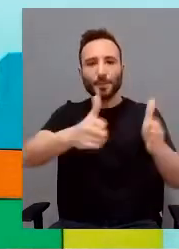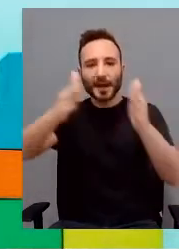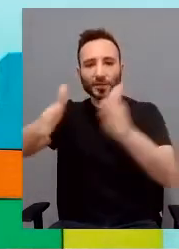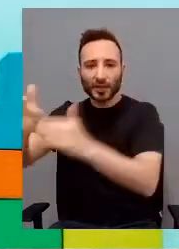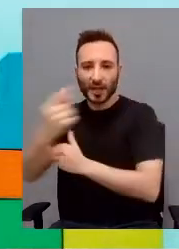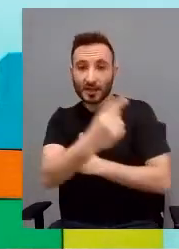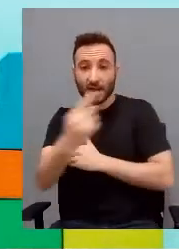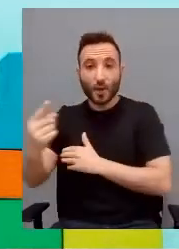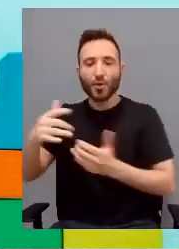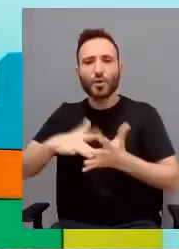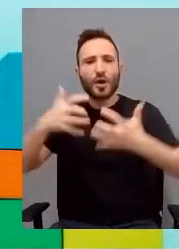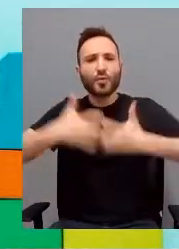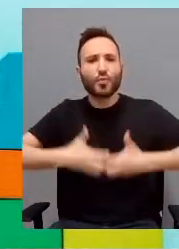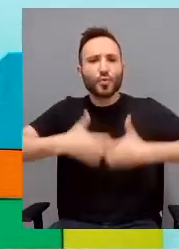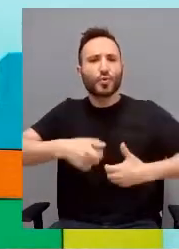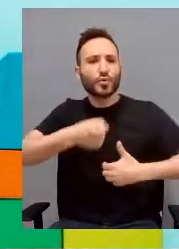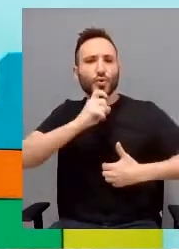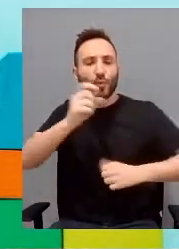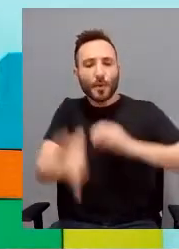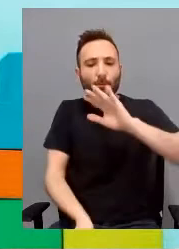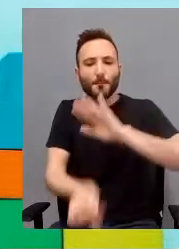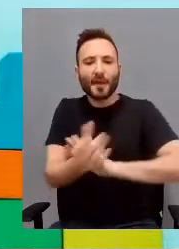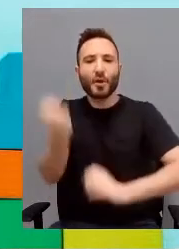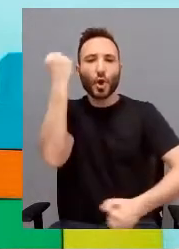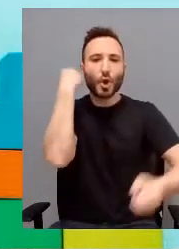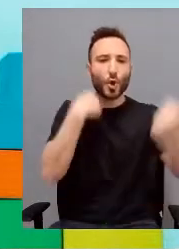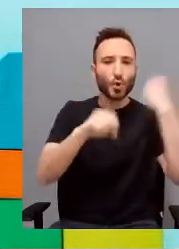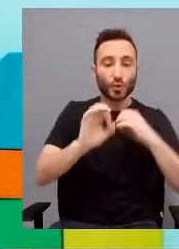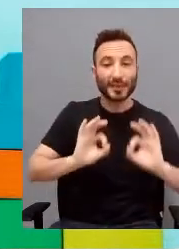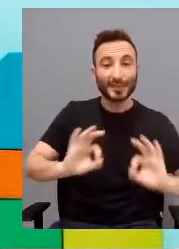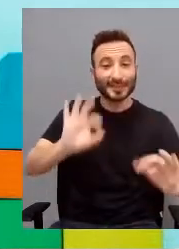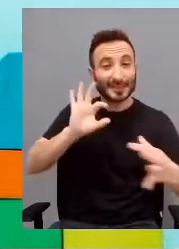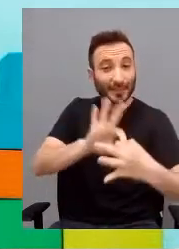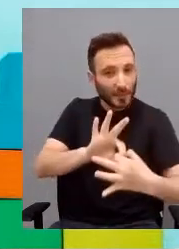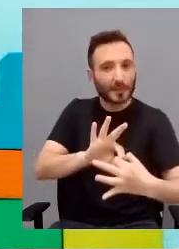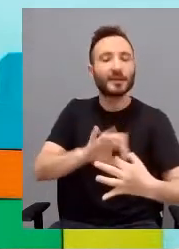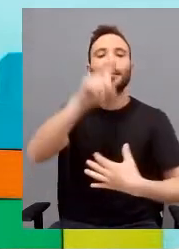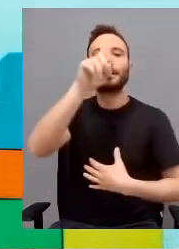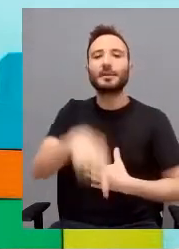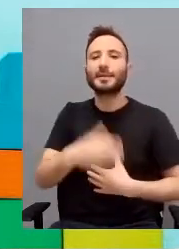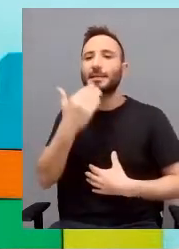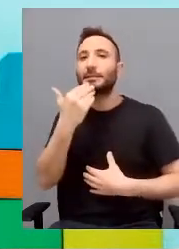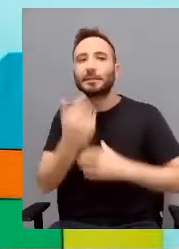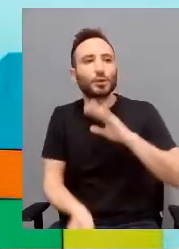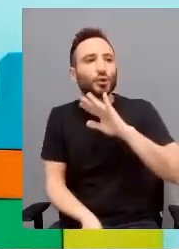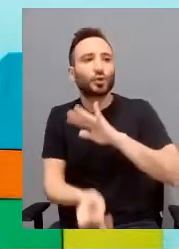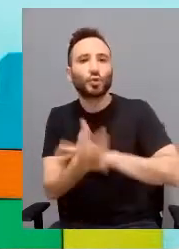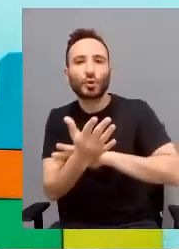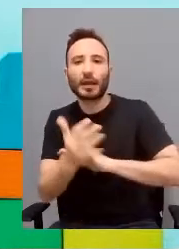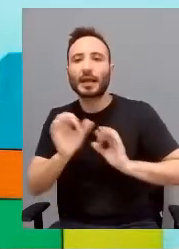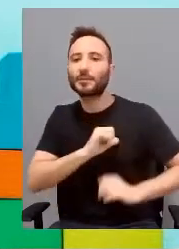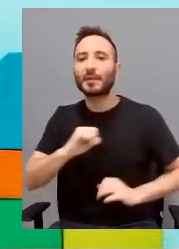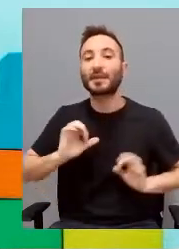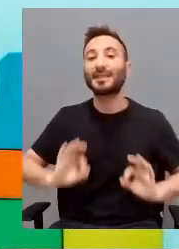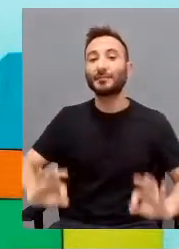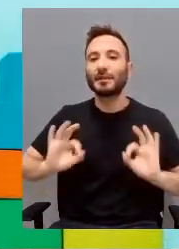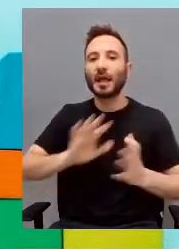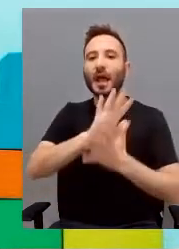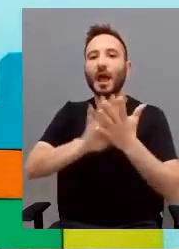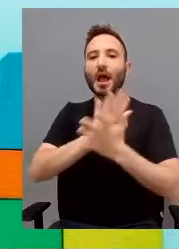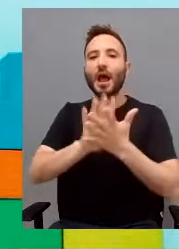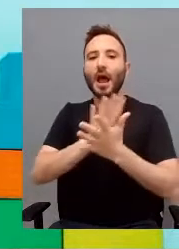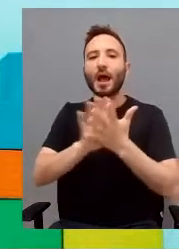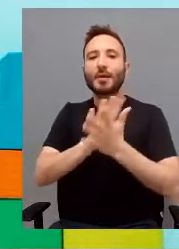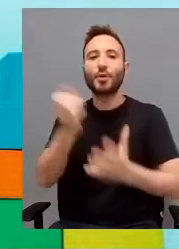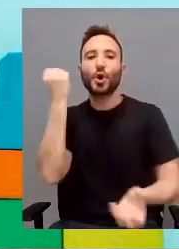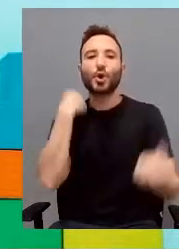una conducta e una conducta problema si surgiera. In particolare, quando si hable di gestione di conduttori